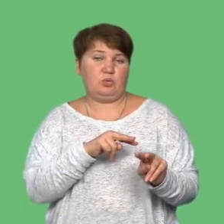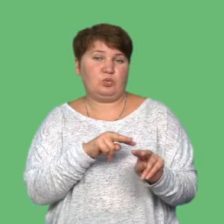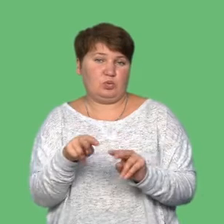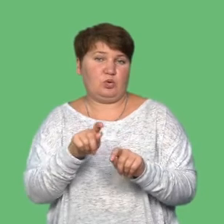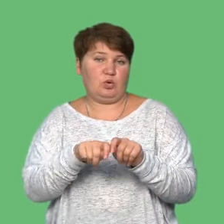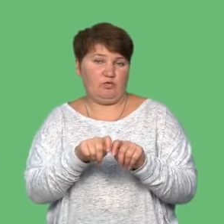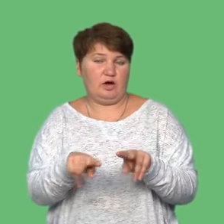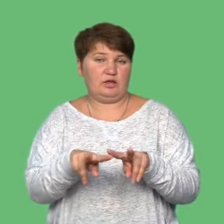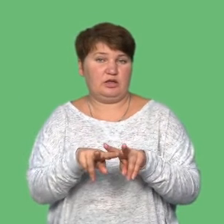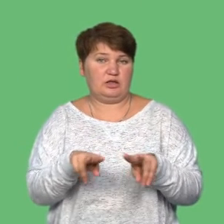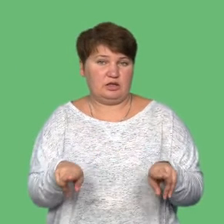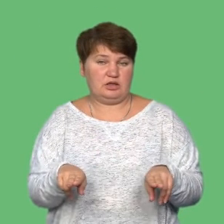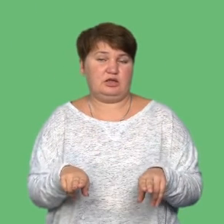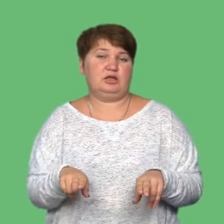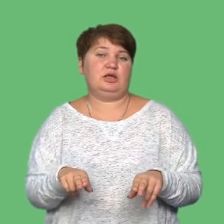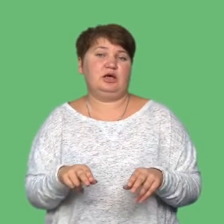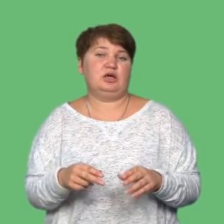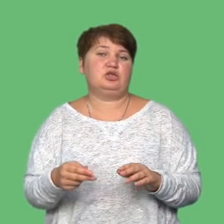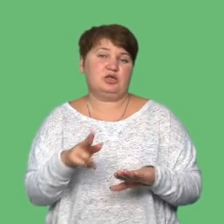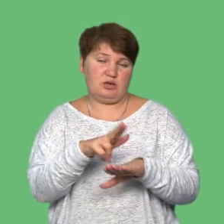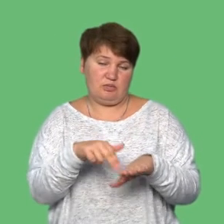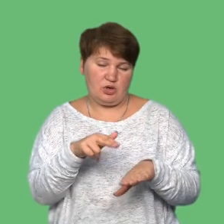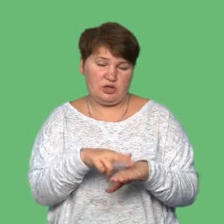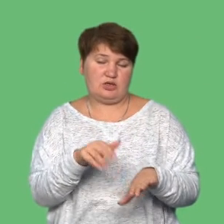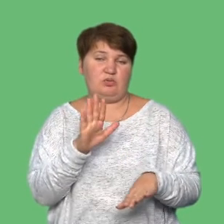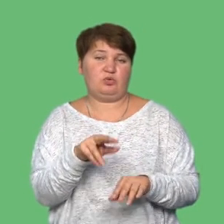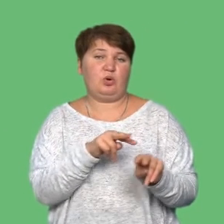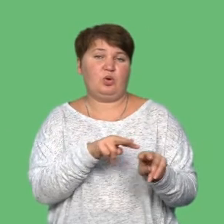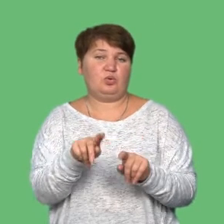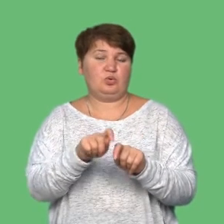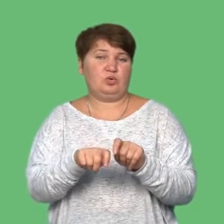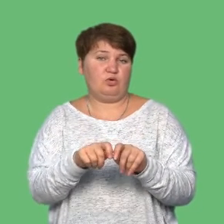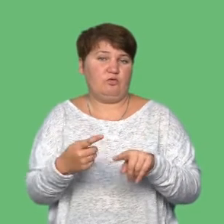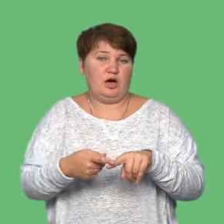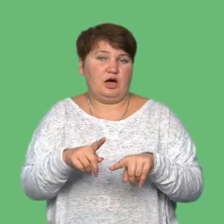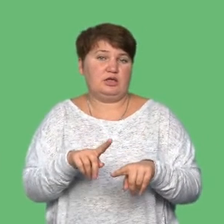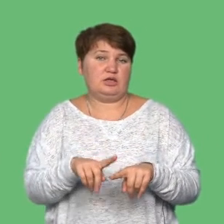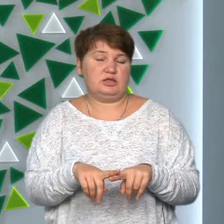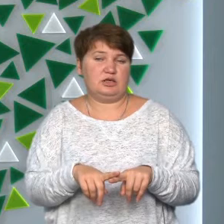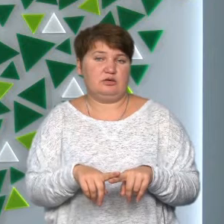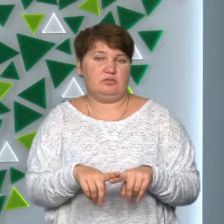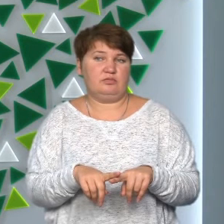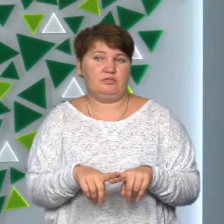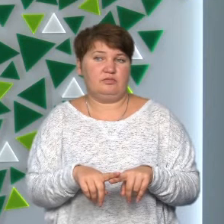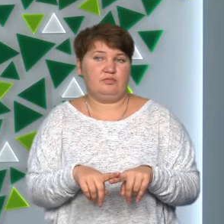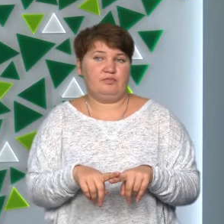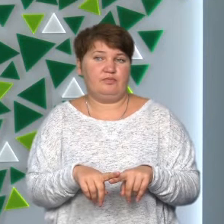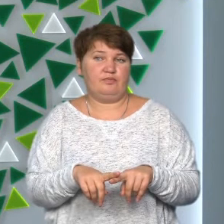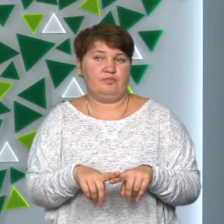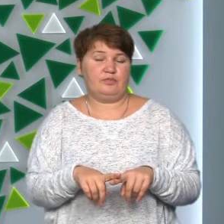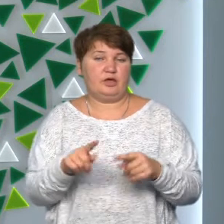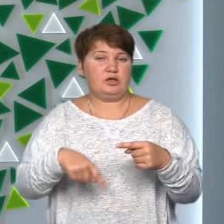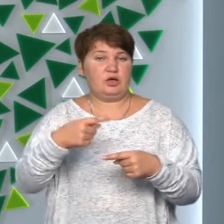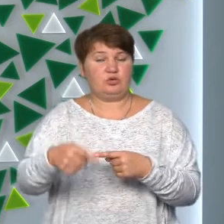службу буде контролювати і охорону уточніх справ. Міністерство внутрішніх справ також буде це контролювати. Із